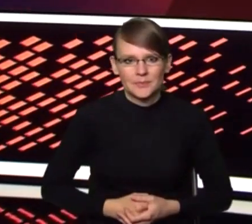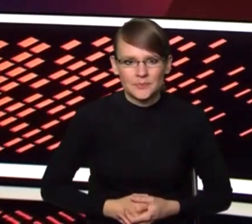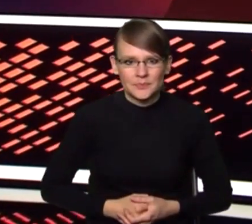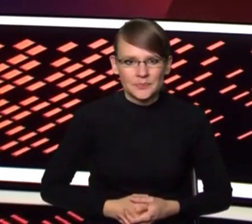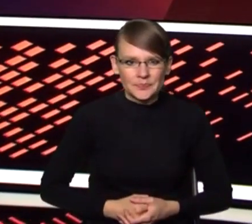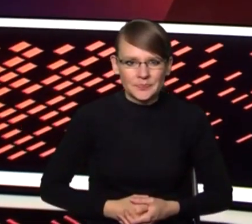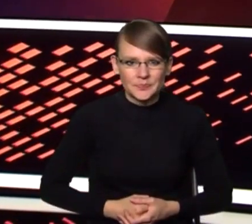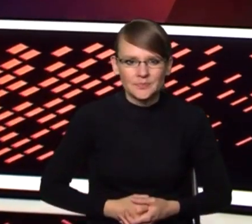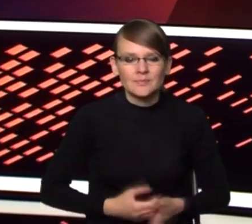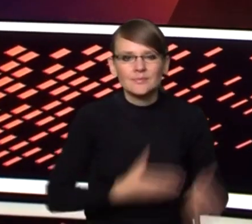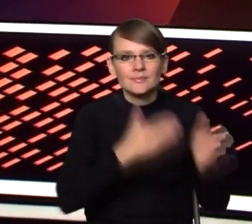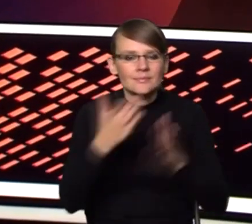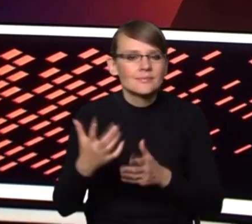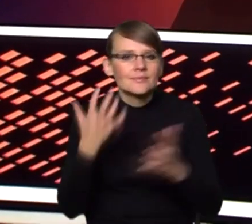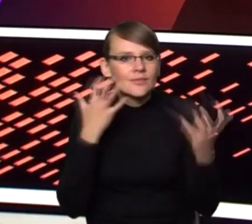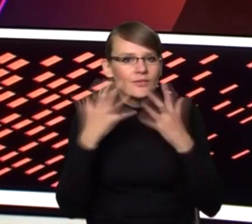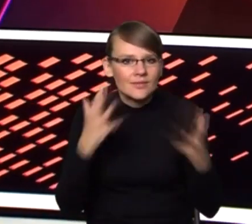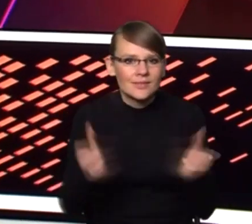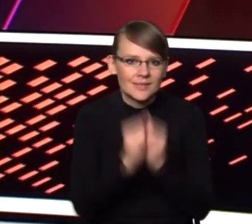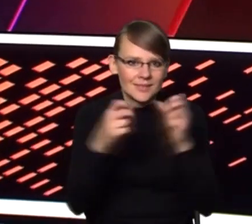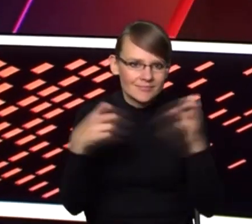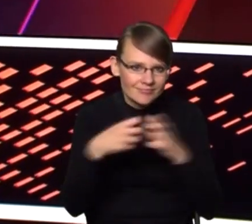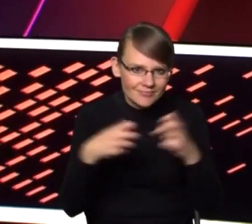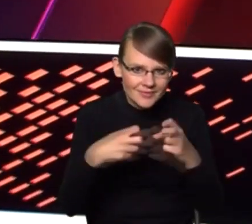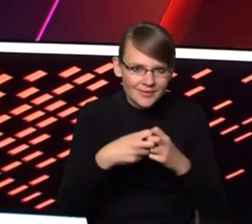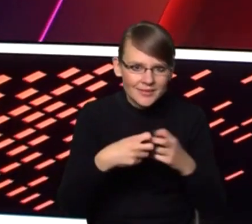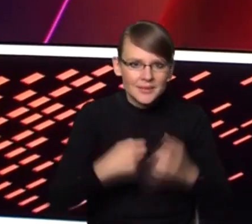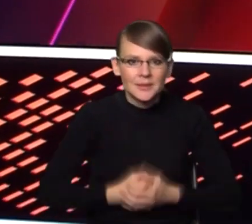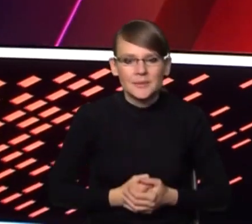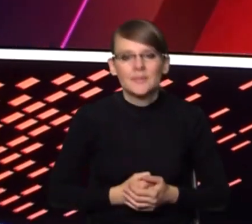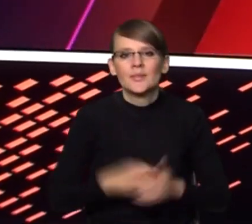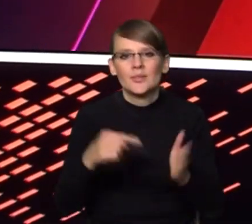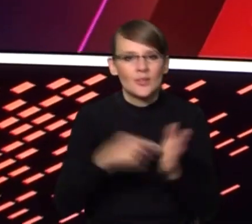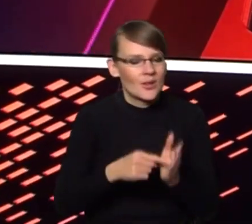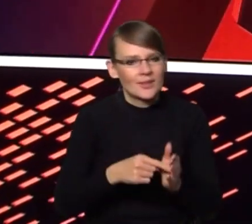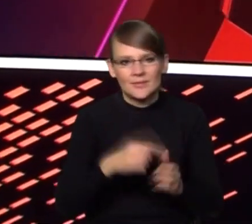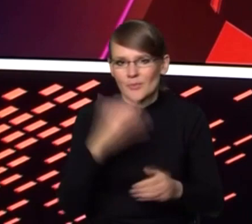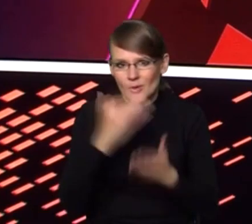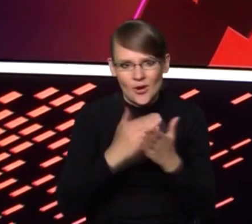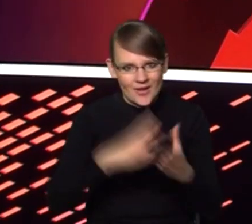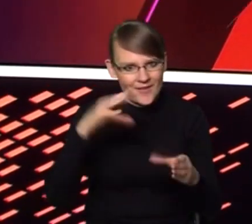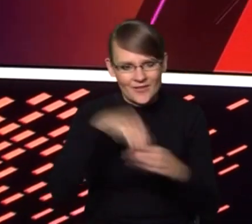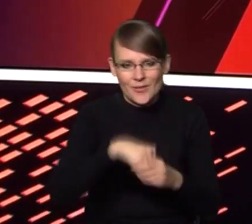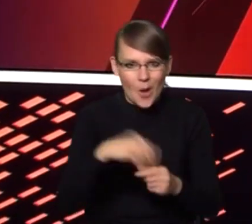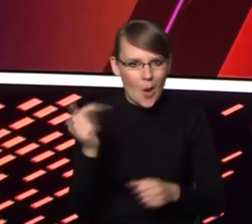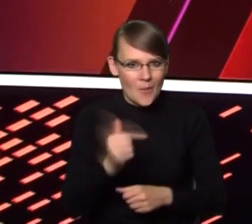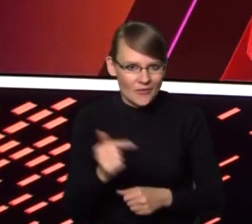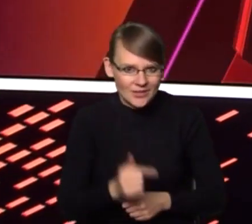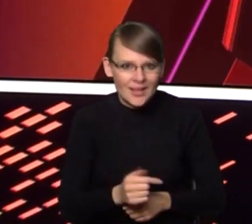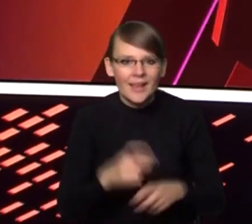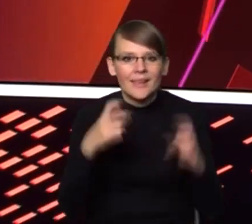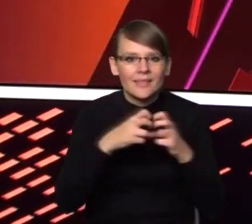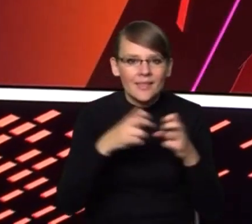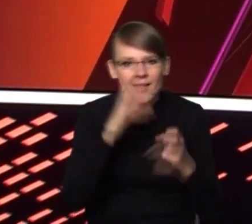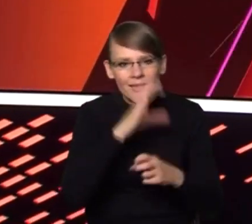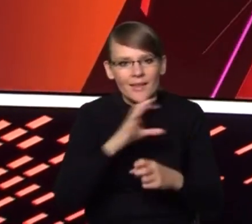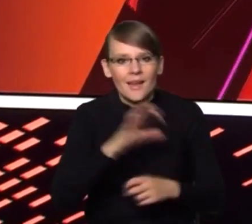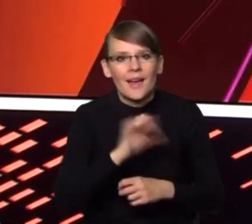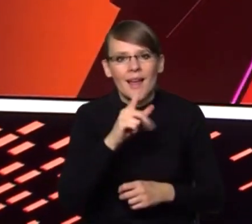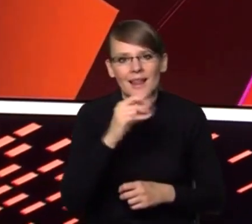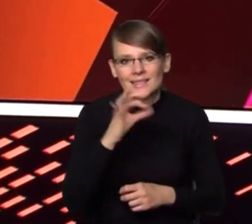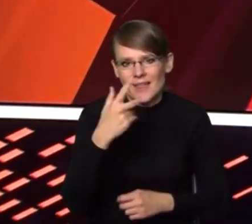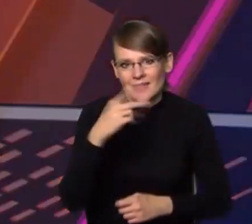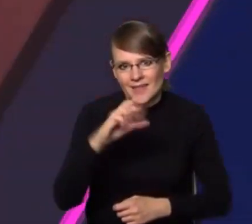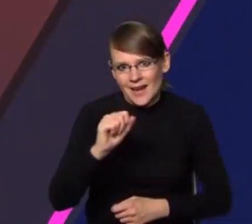Dnami złowione w sieci, bo przegląd mediów społecznościowych to punkt obowiązkowy naszego programu. Internet przejrzała dla Państwa Aleksandra Pika.